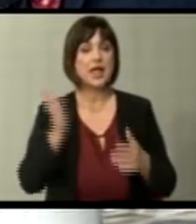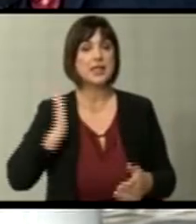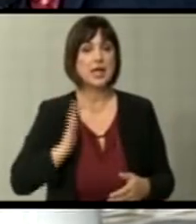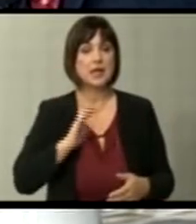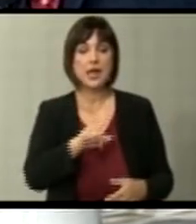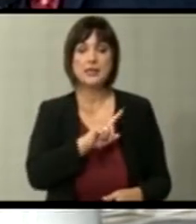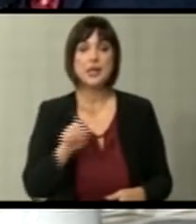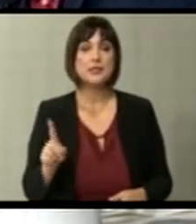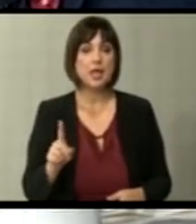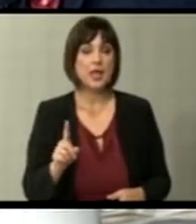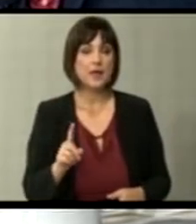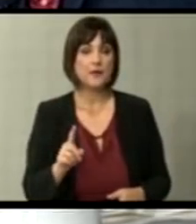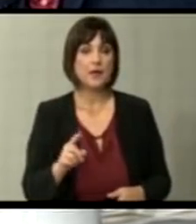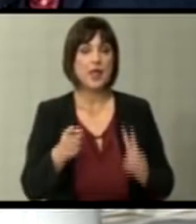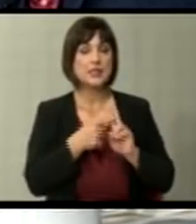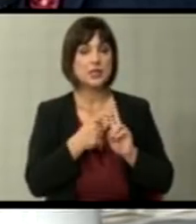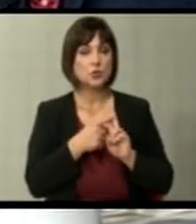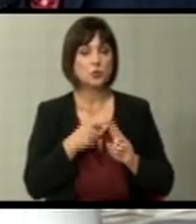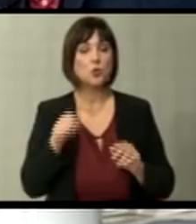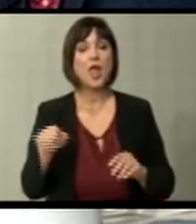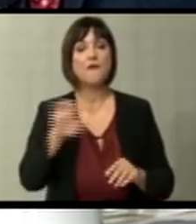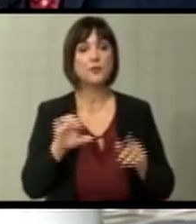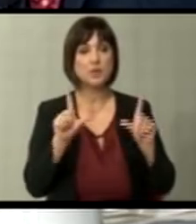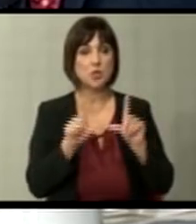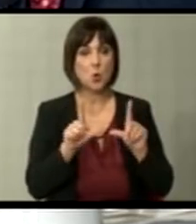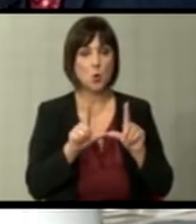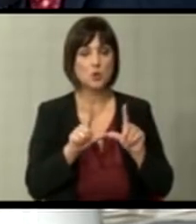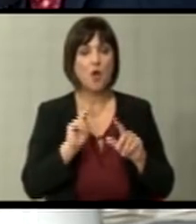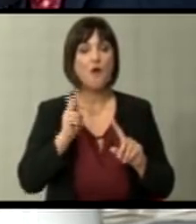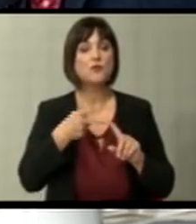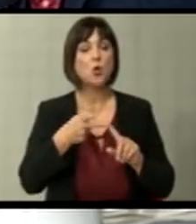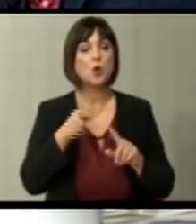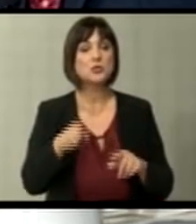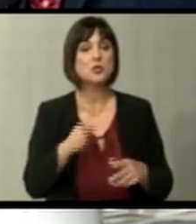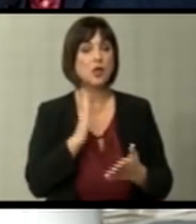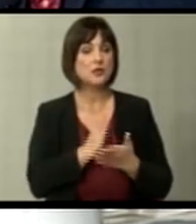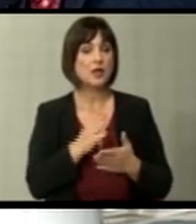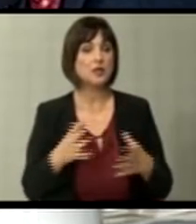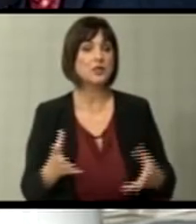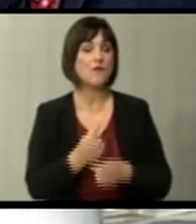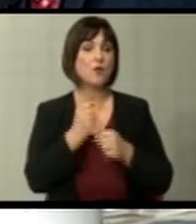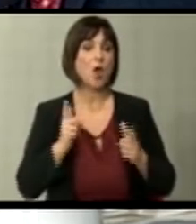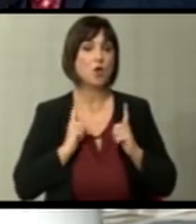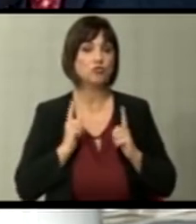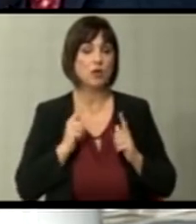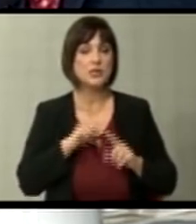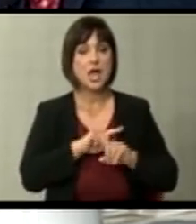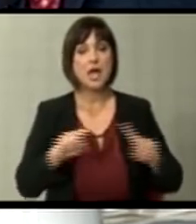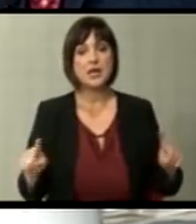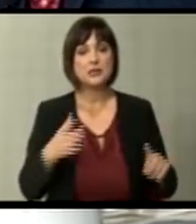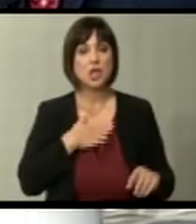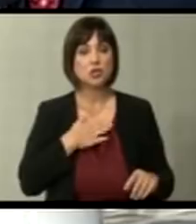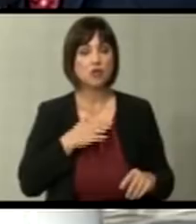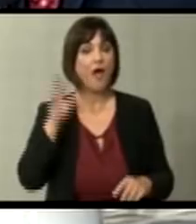е НАТО тука е Европска Тунија Второ зато што така се формира очекувањето за разлика од